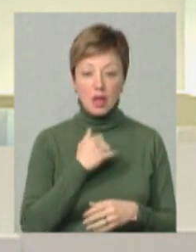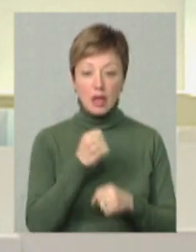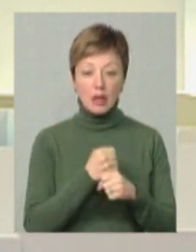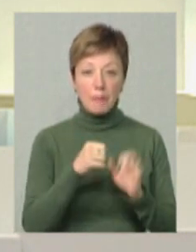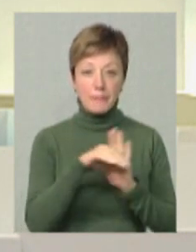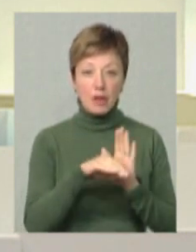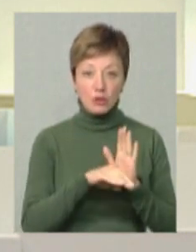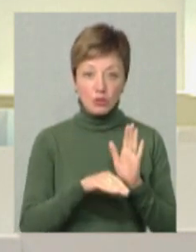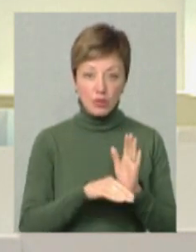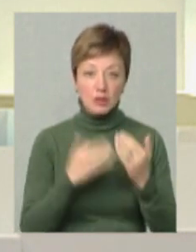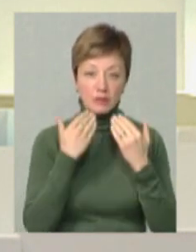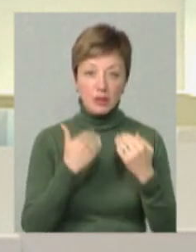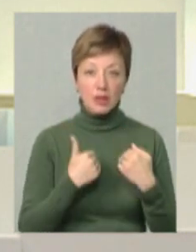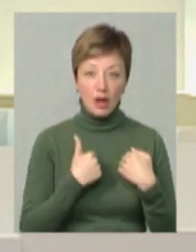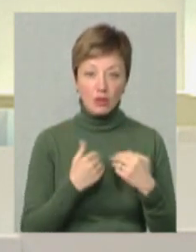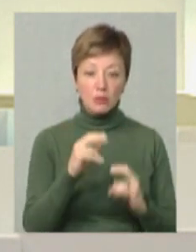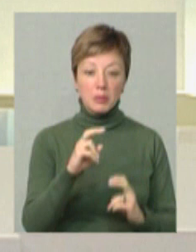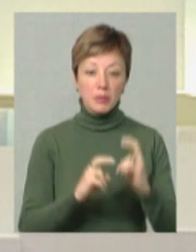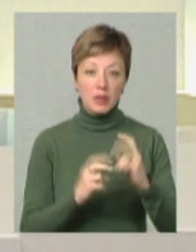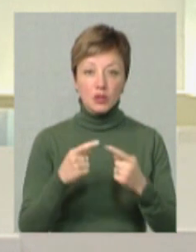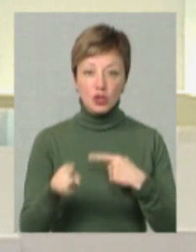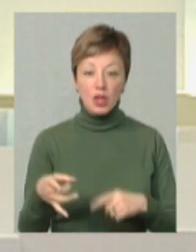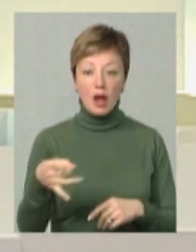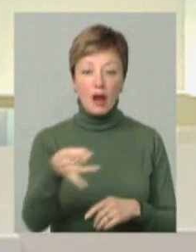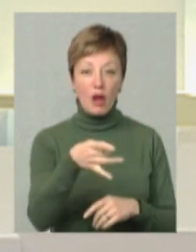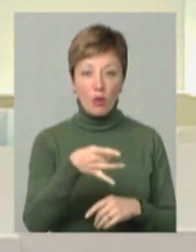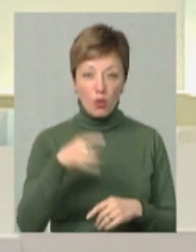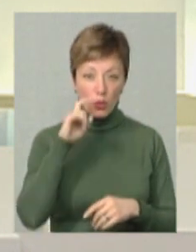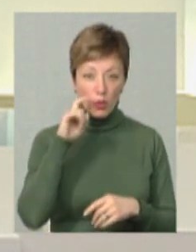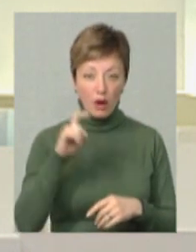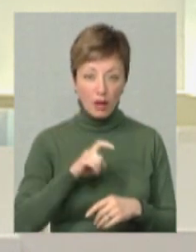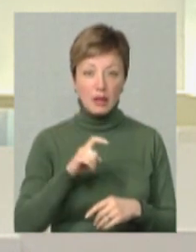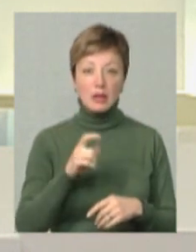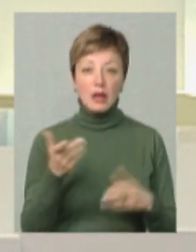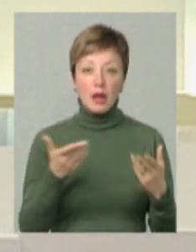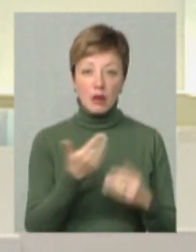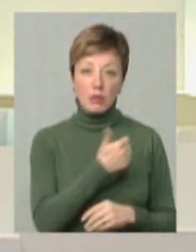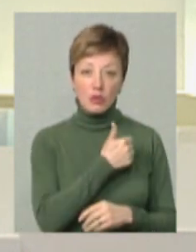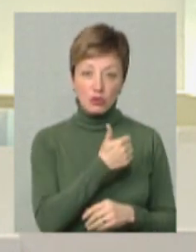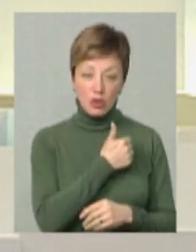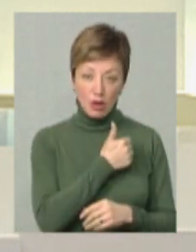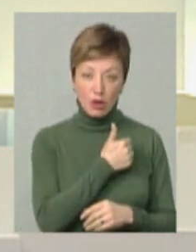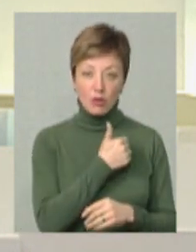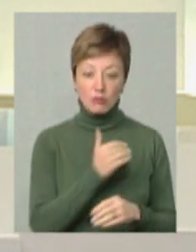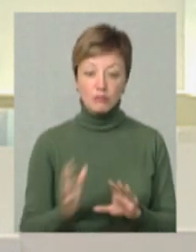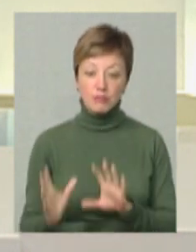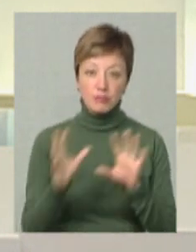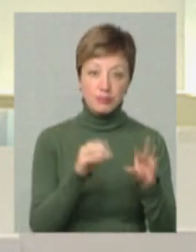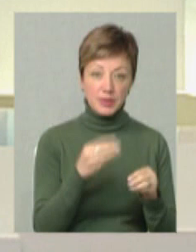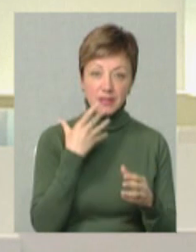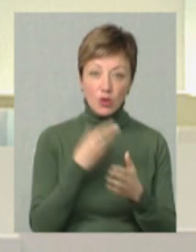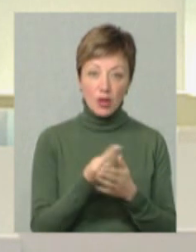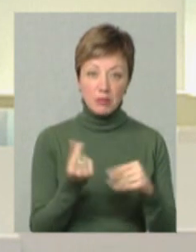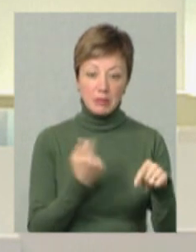вже, до нас звертаються підприємства з інших регіонів України, які виявили бажання розмістити свої